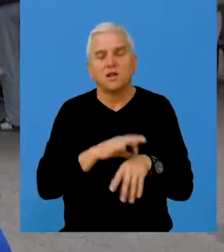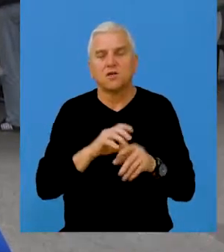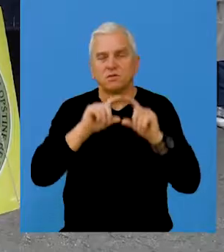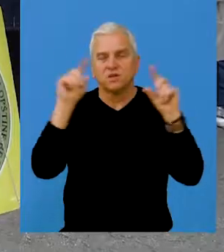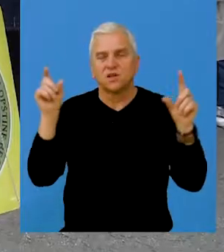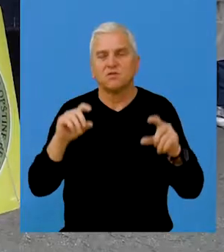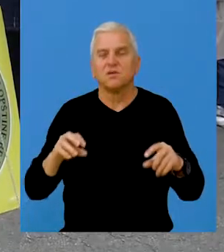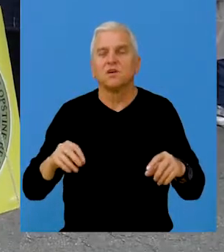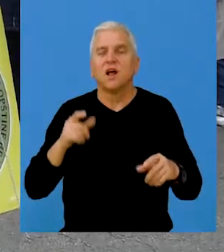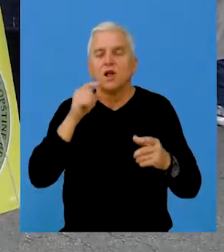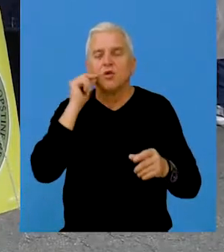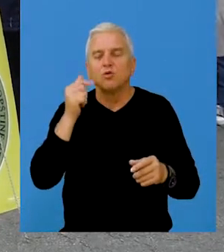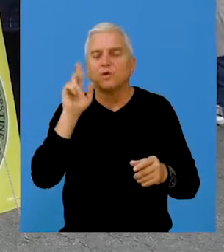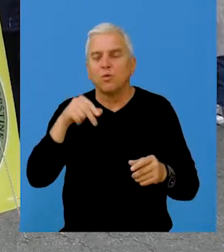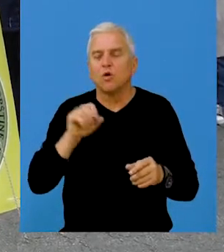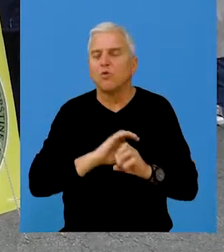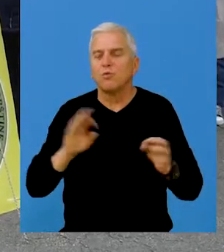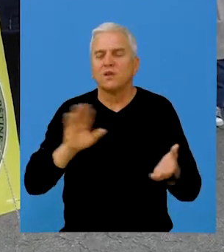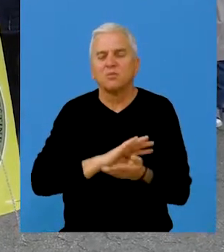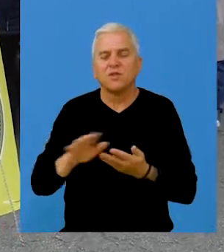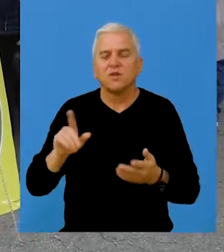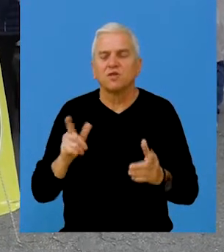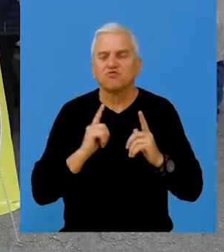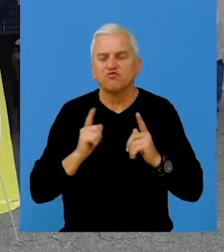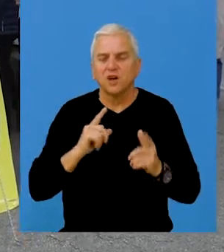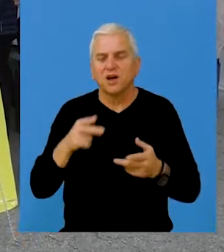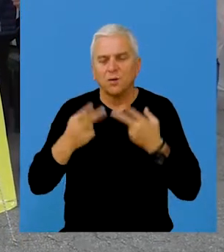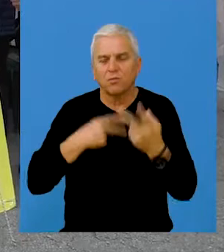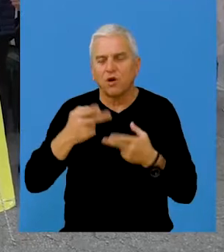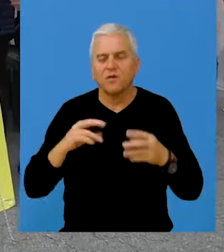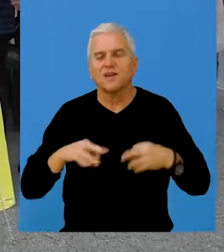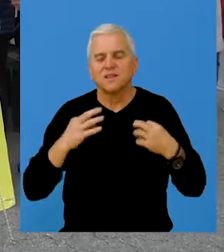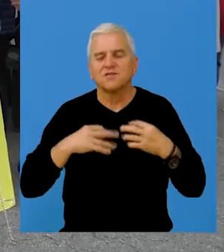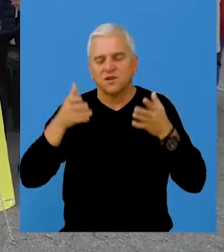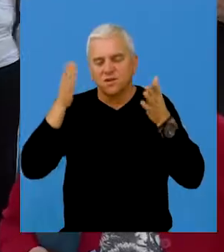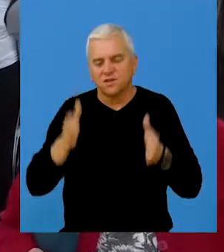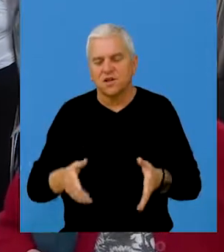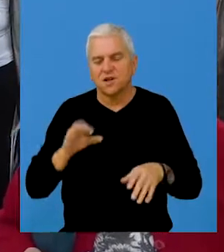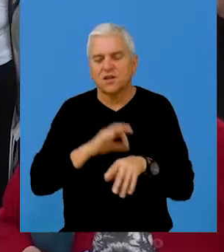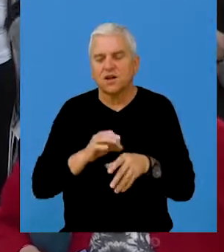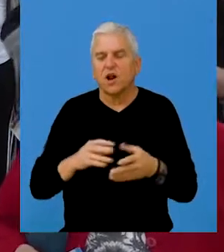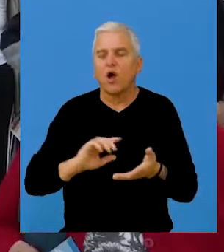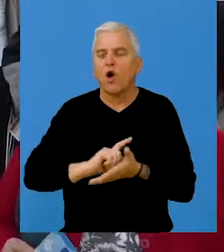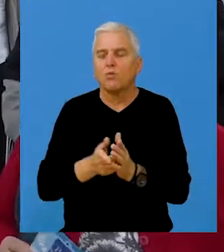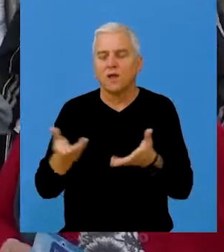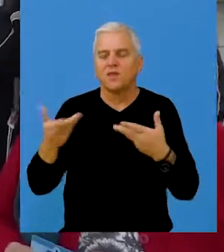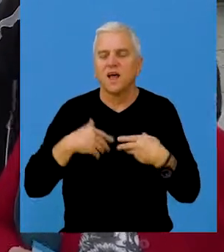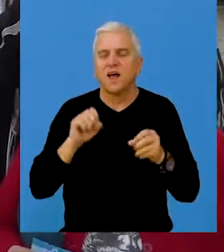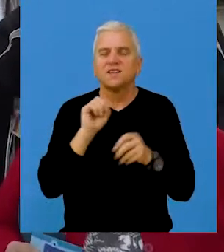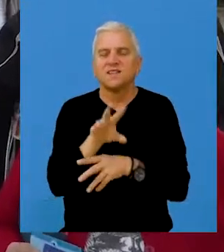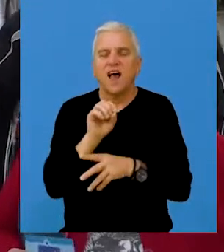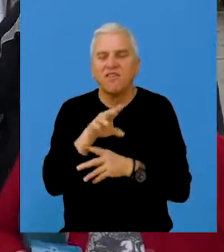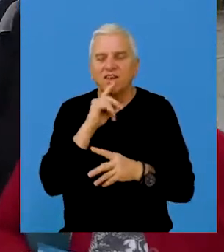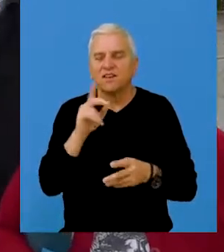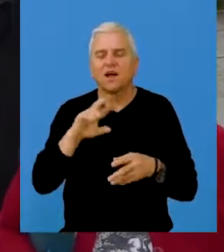zdravlja. Građani su mogli da besplatno i bez mnog očekanja provere svoje zdravstvene stanje i da od lekara dobiju savete,